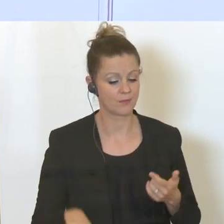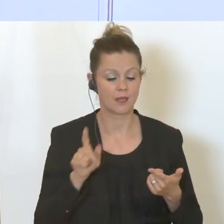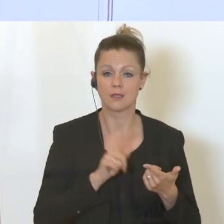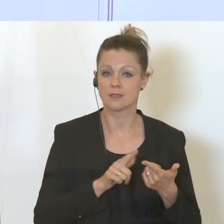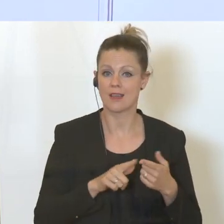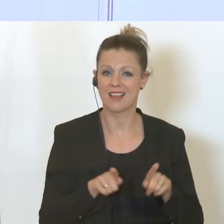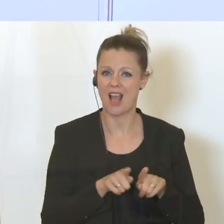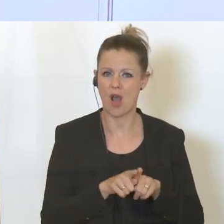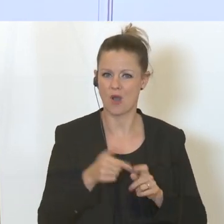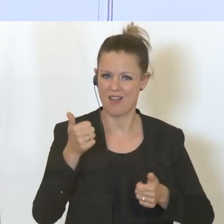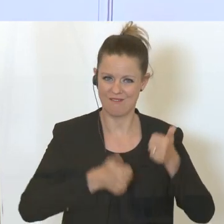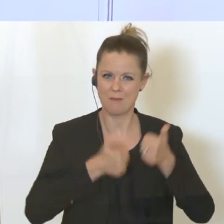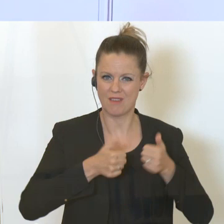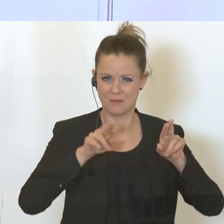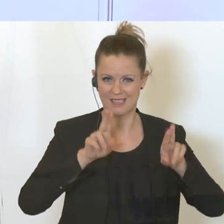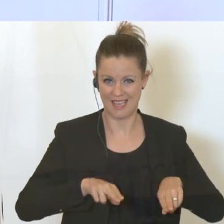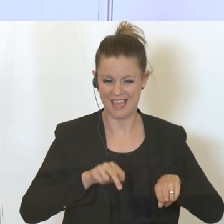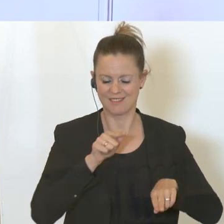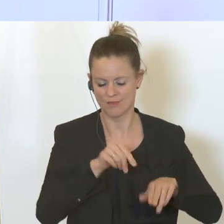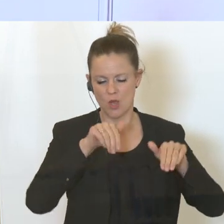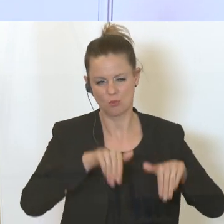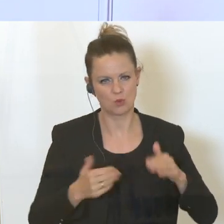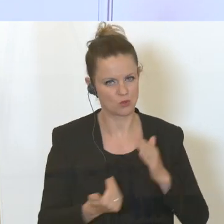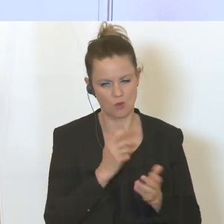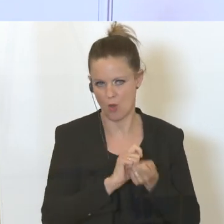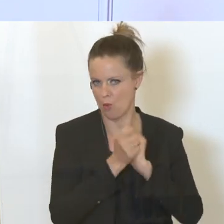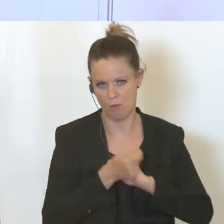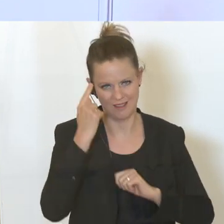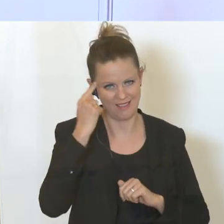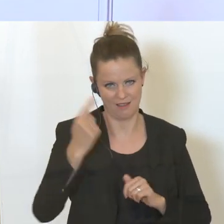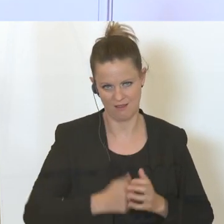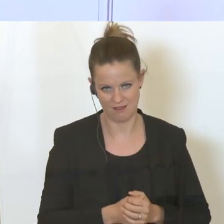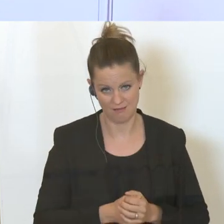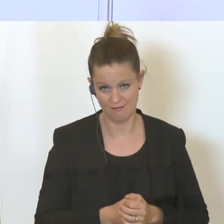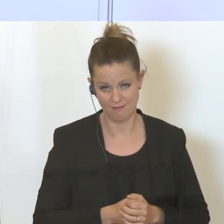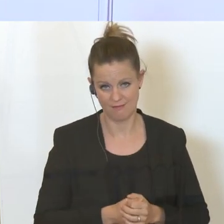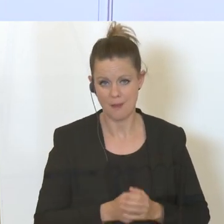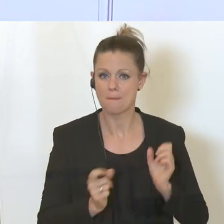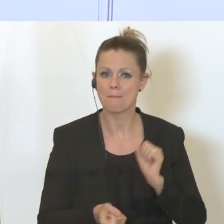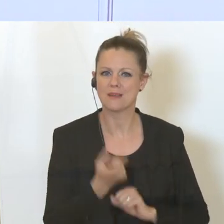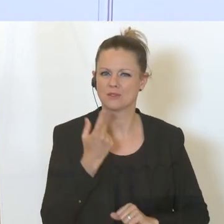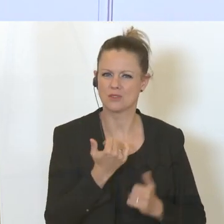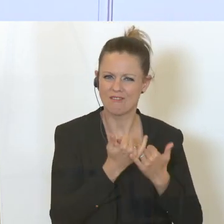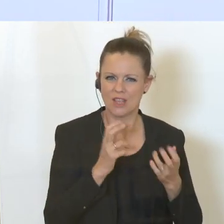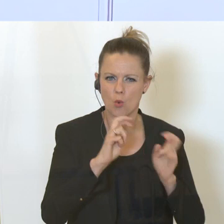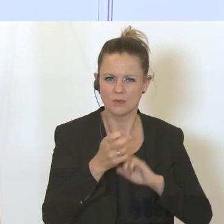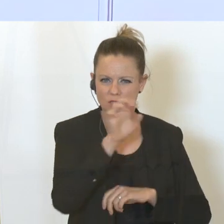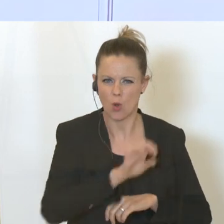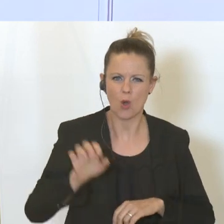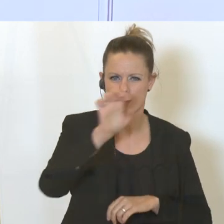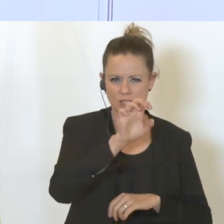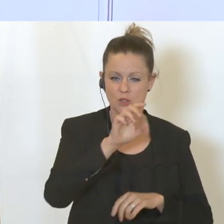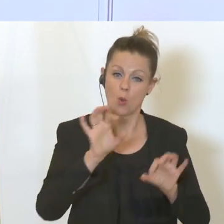es gilt das Wettbewerbsrecht neu zu denken und hier vor allem beim Vollzug auf europäischer,